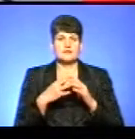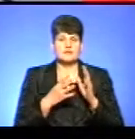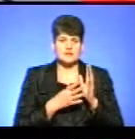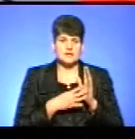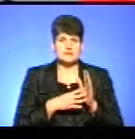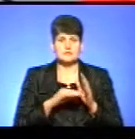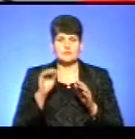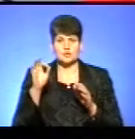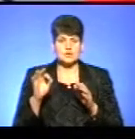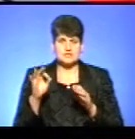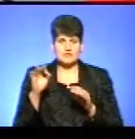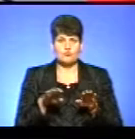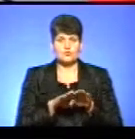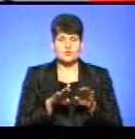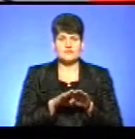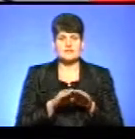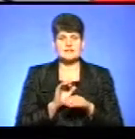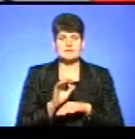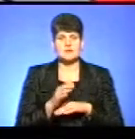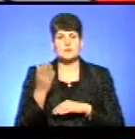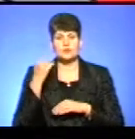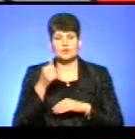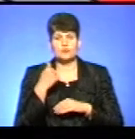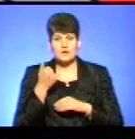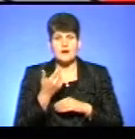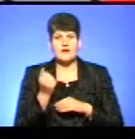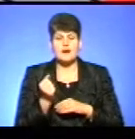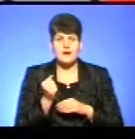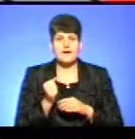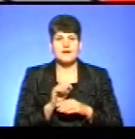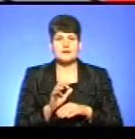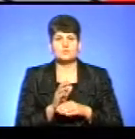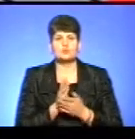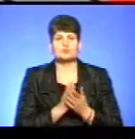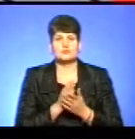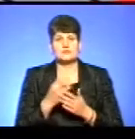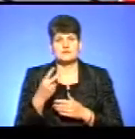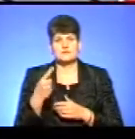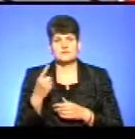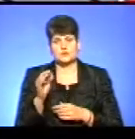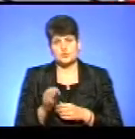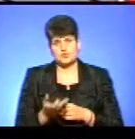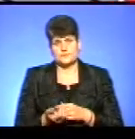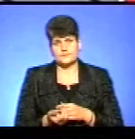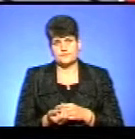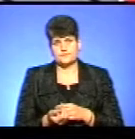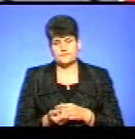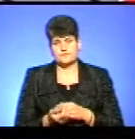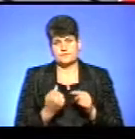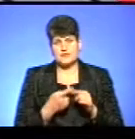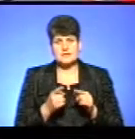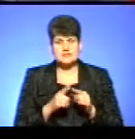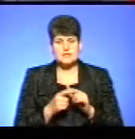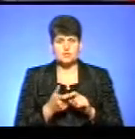% в порівнянні з експортом минулого року, а експорт послуг на 21%. Тому це